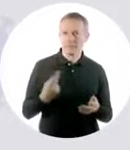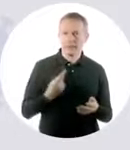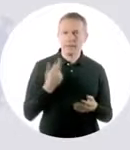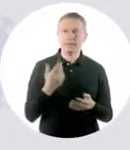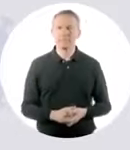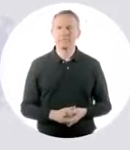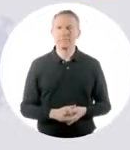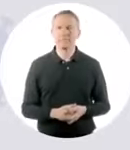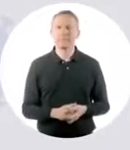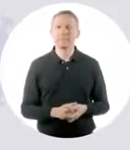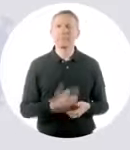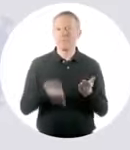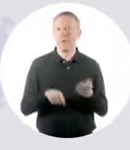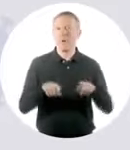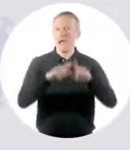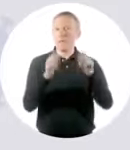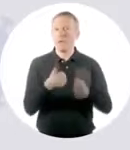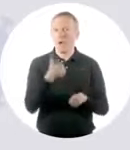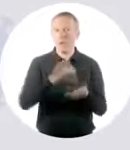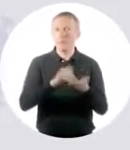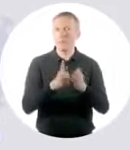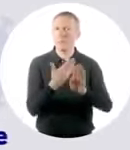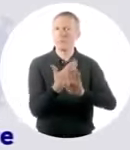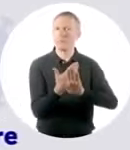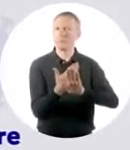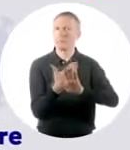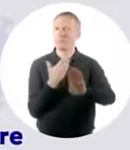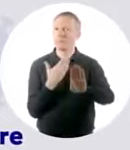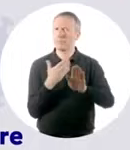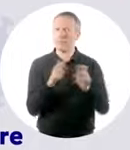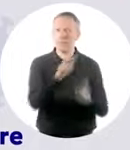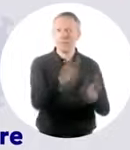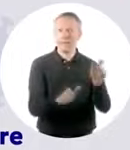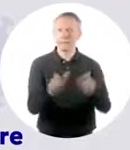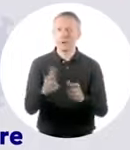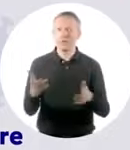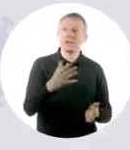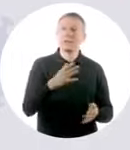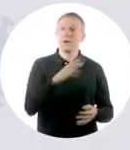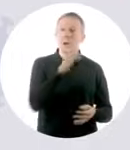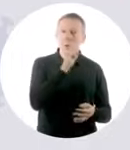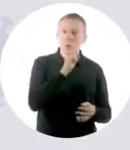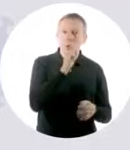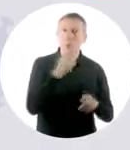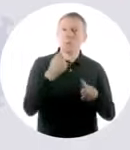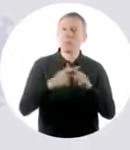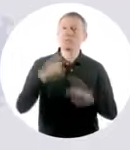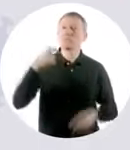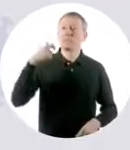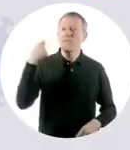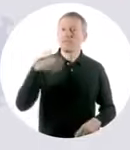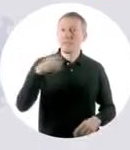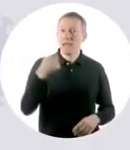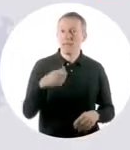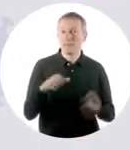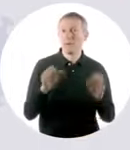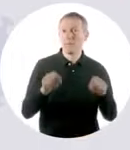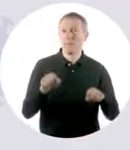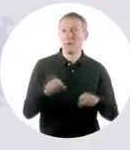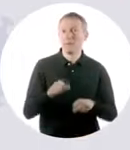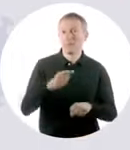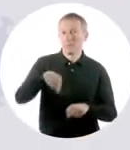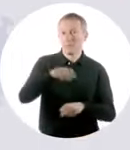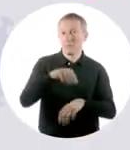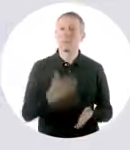médecin et ses enfants, puis jetez-les. Respectez un mètre de distance avec personne. Tout fait, la mission est interdite, sauf